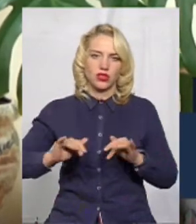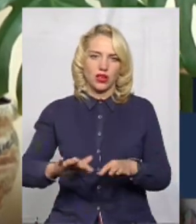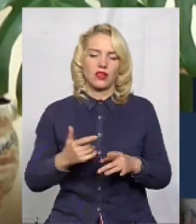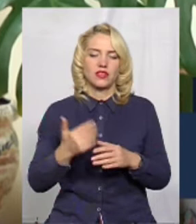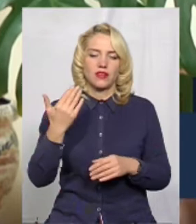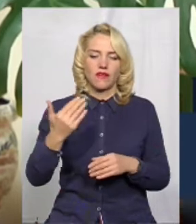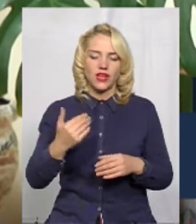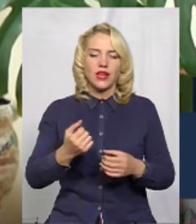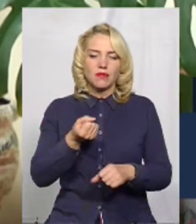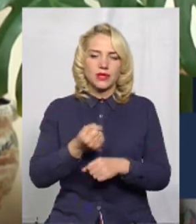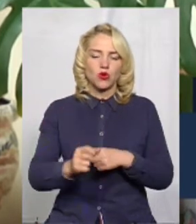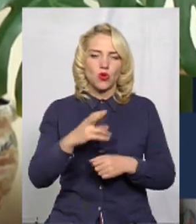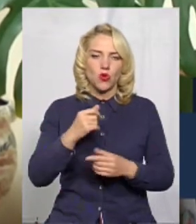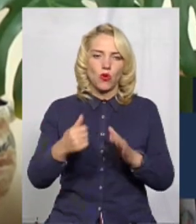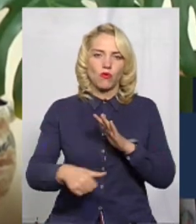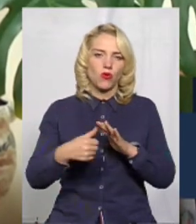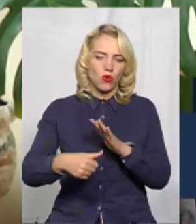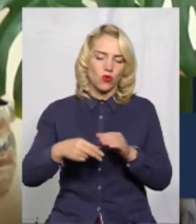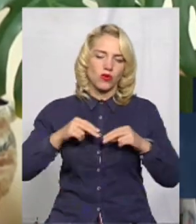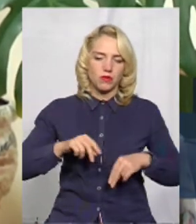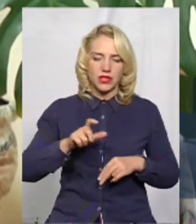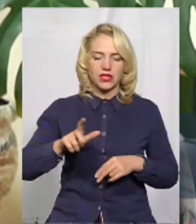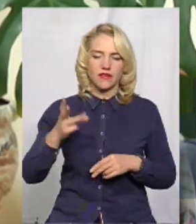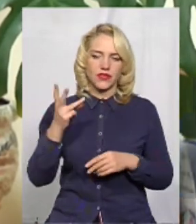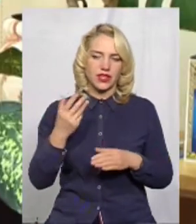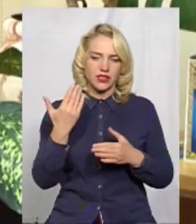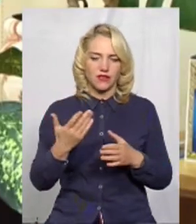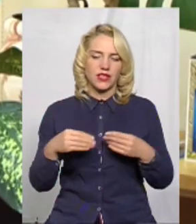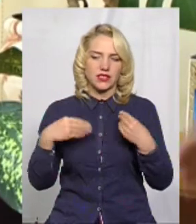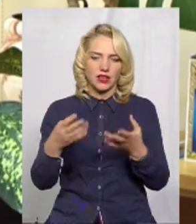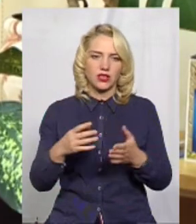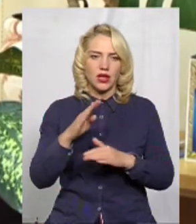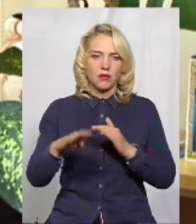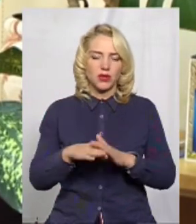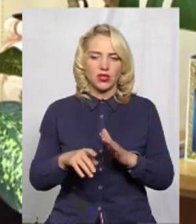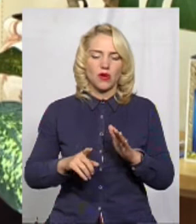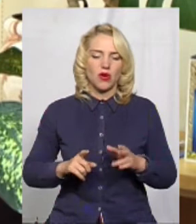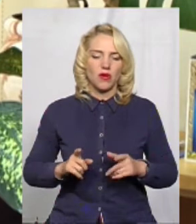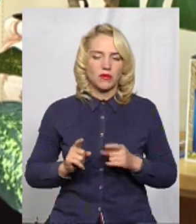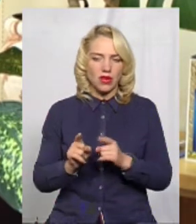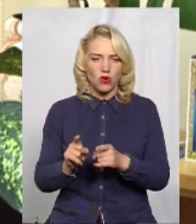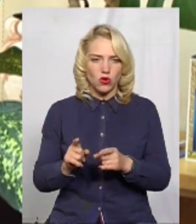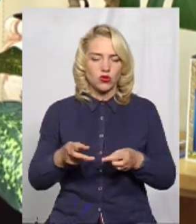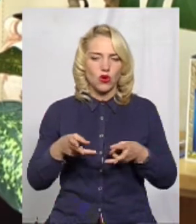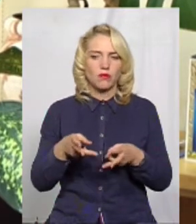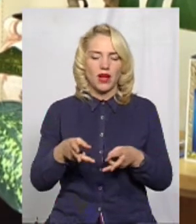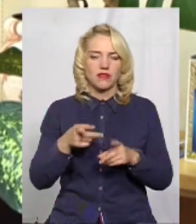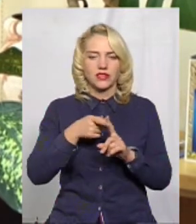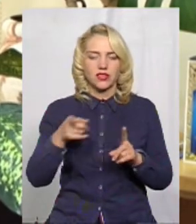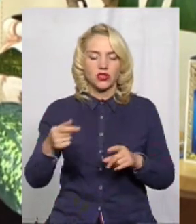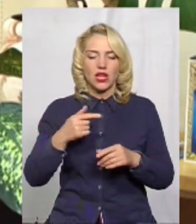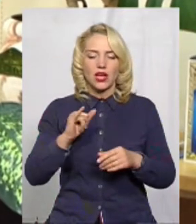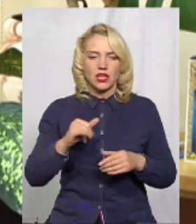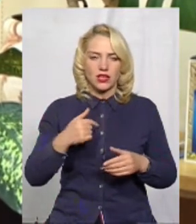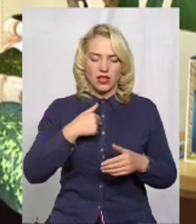прогулів працівників, третє, ви ставите під загрозу початок опального сезону, четверте, що саме головне, я є матеріально відповідальна